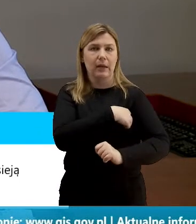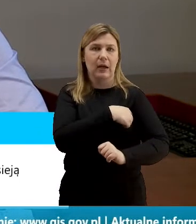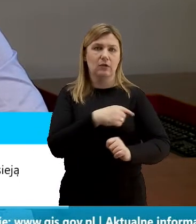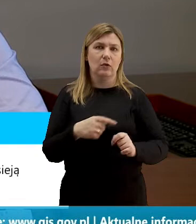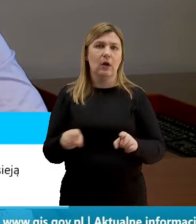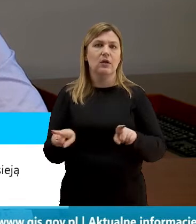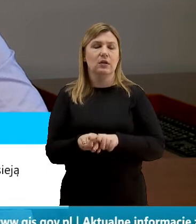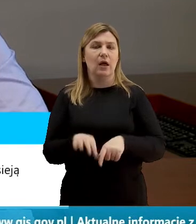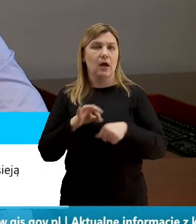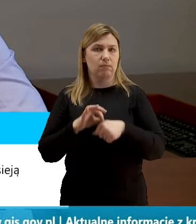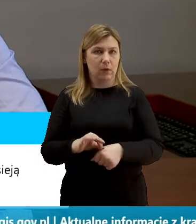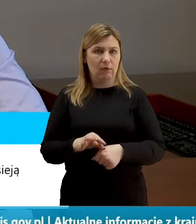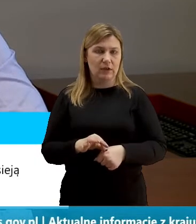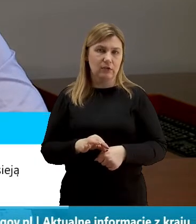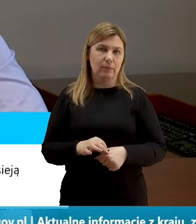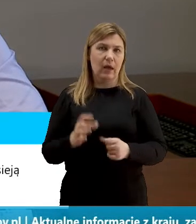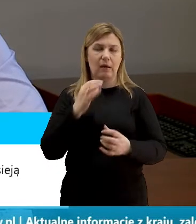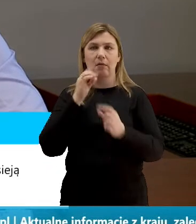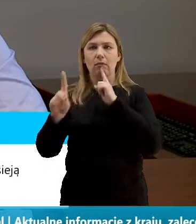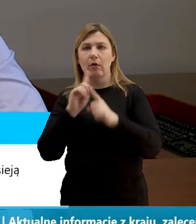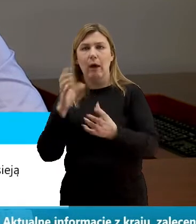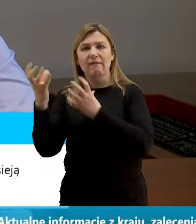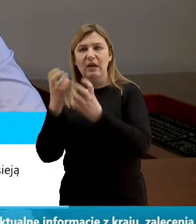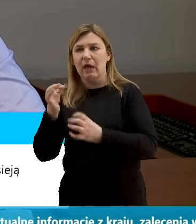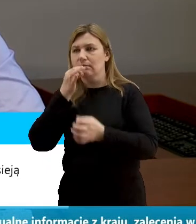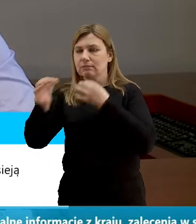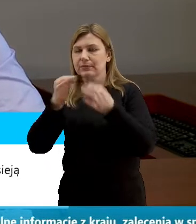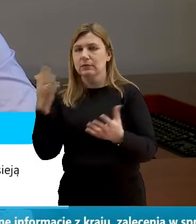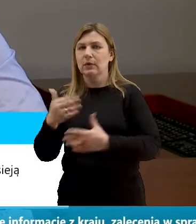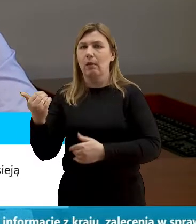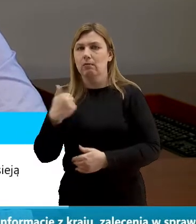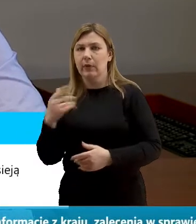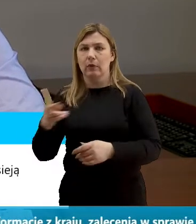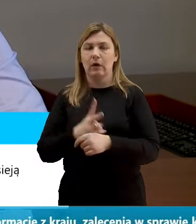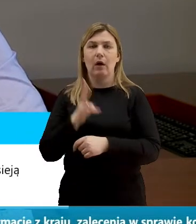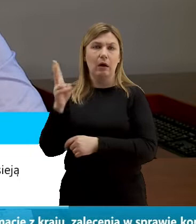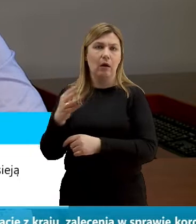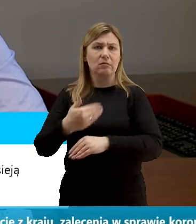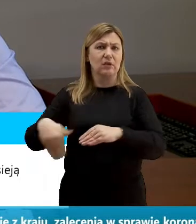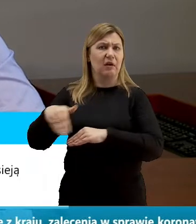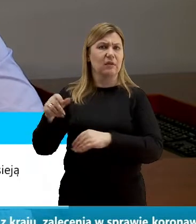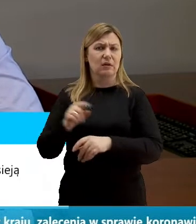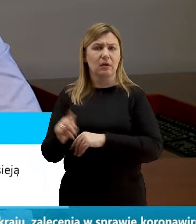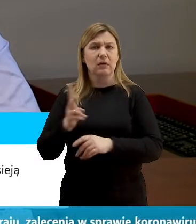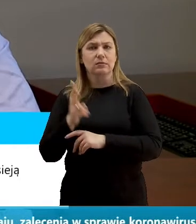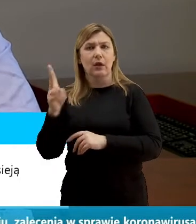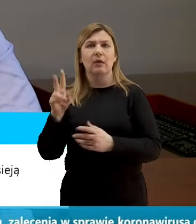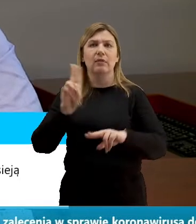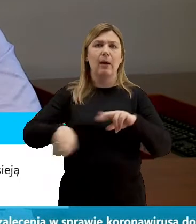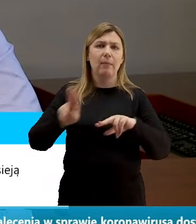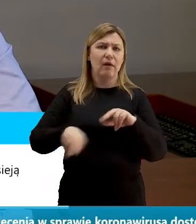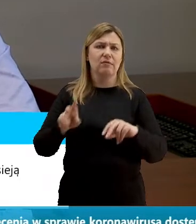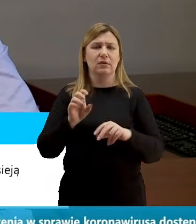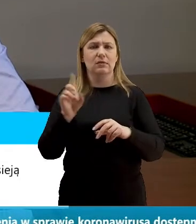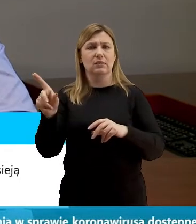prowadzimy wywiady i staramy się żeby ten dostęp osób z zewnątrz niezbędny z uwagi na dostawy czy naprawę jakichś urządzeń żeby